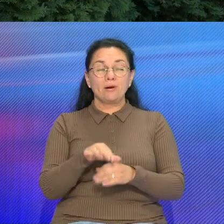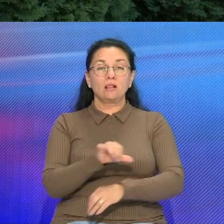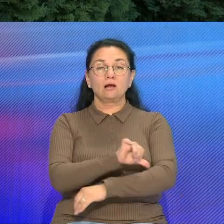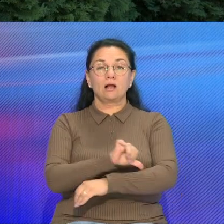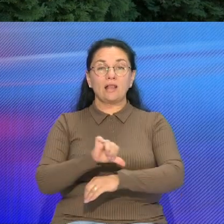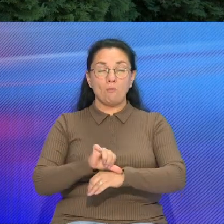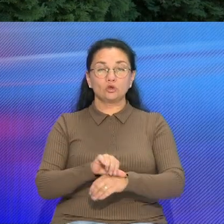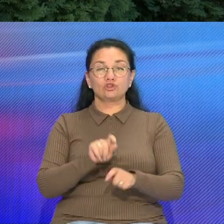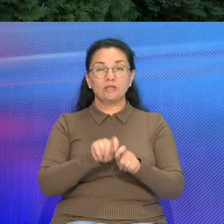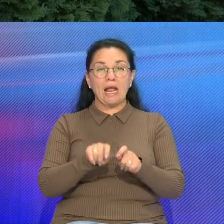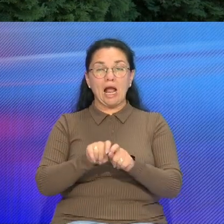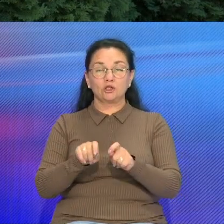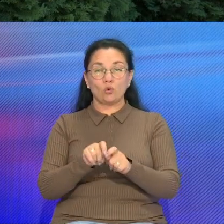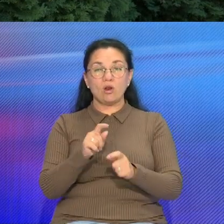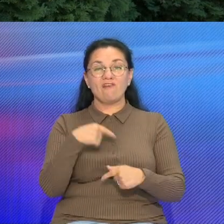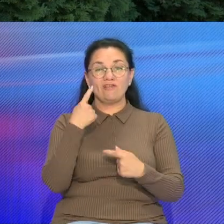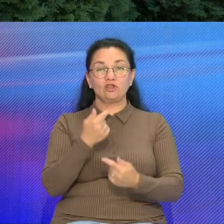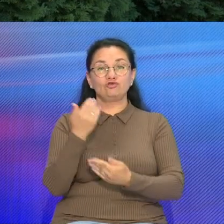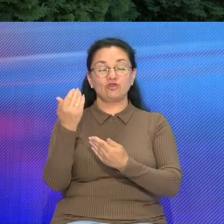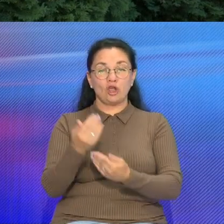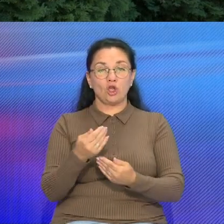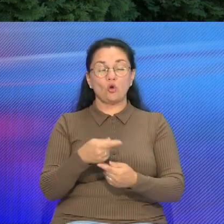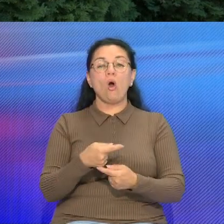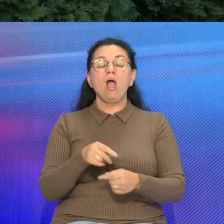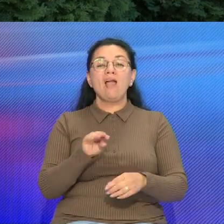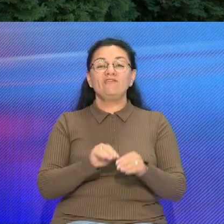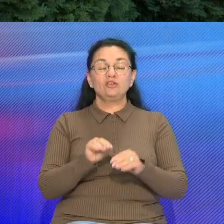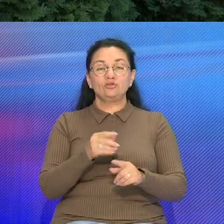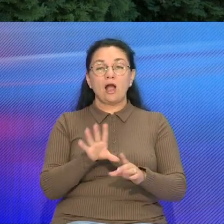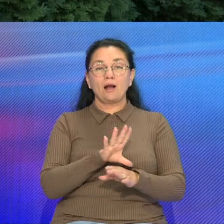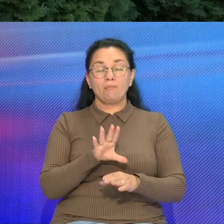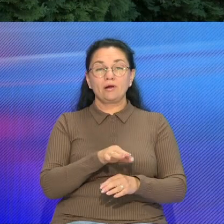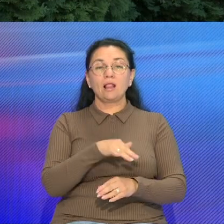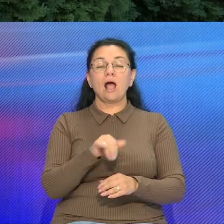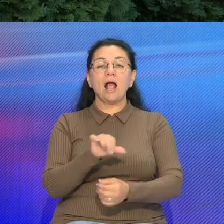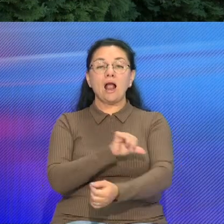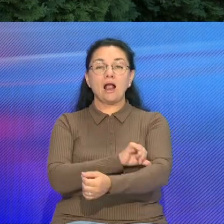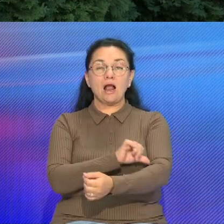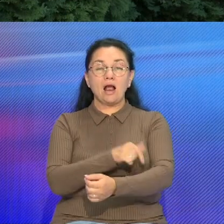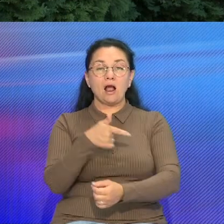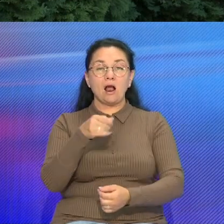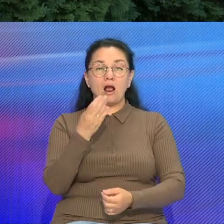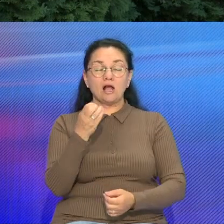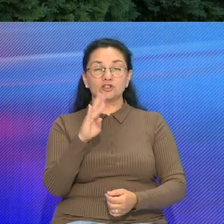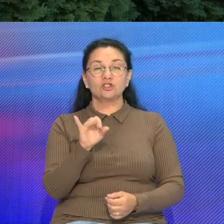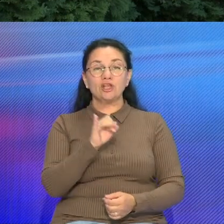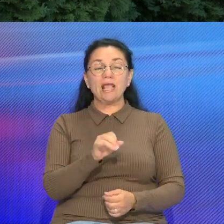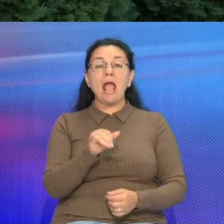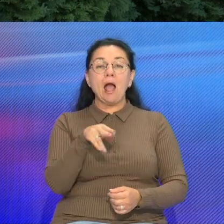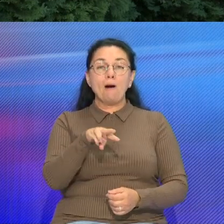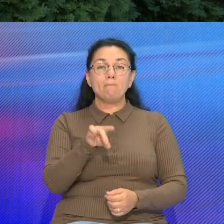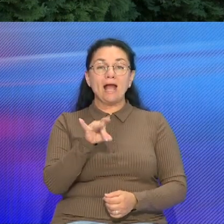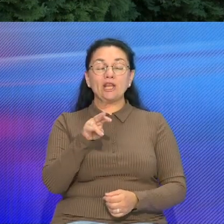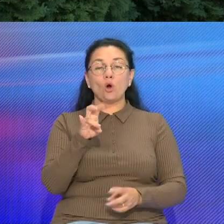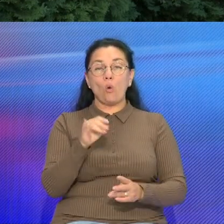региональной таможни В личных вещах женщины обнаружили не менее 0,7 грамм гашиша и 25 грамм марихуаны На момент